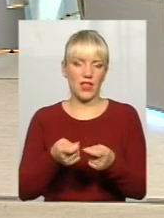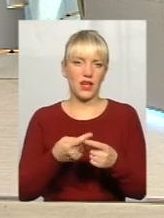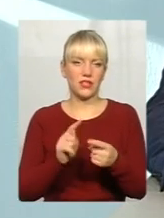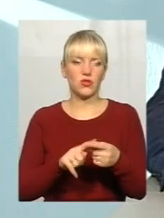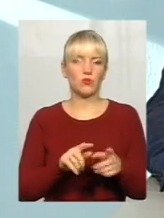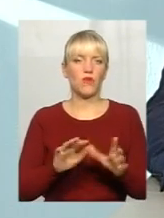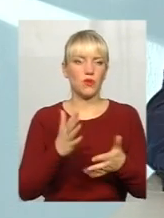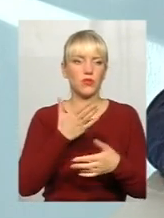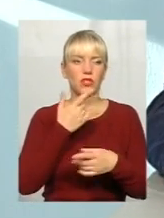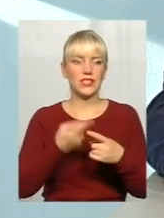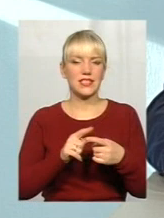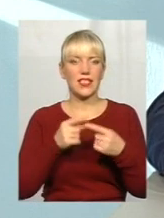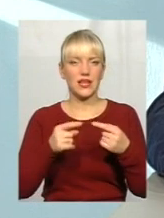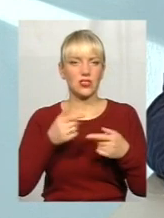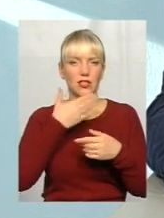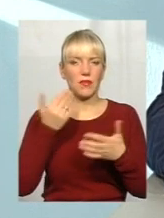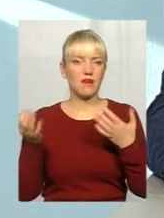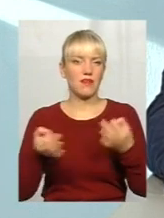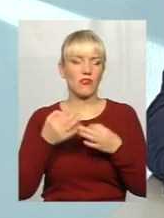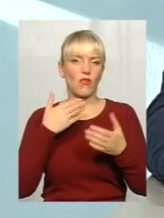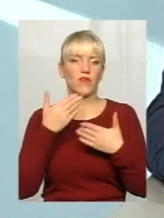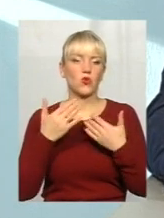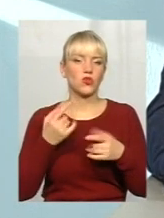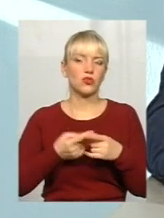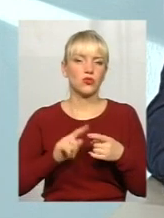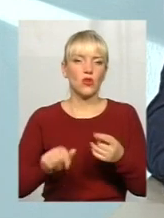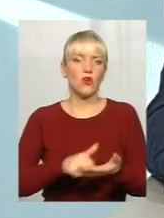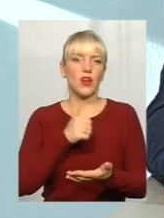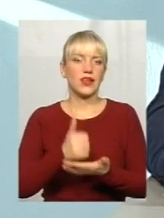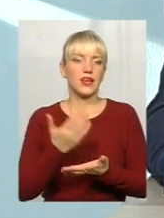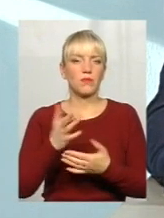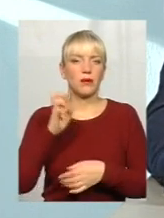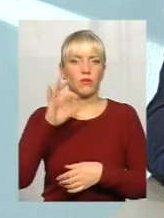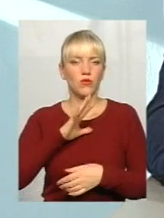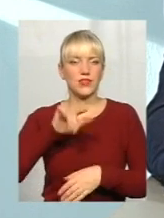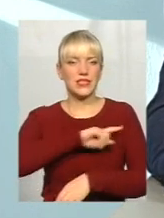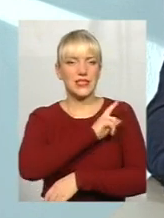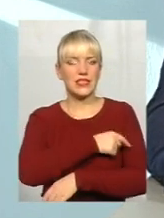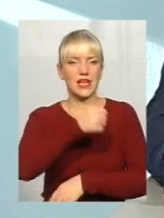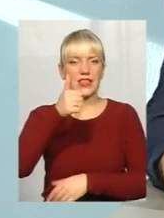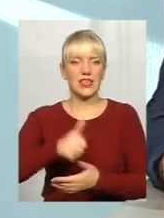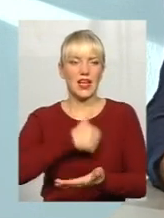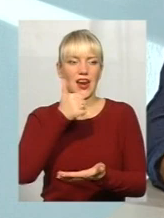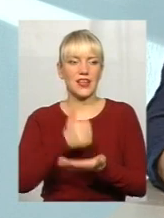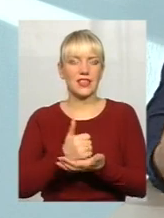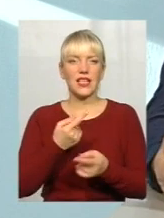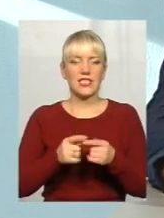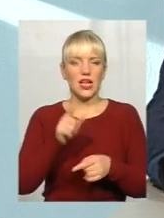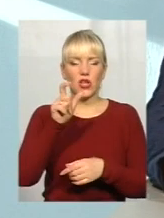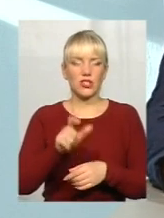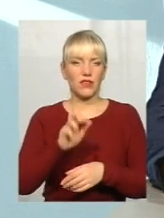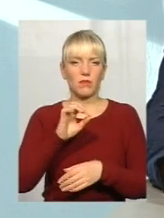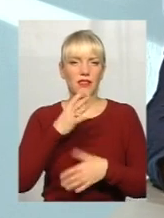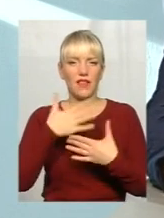оці речі не мають ніякого відношення до лідерства. Якщо би це був сильний лідер, він сьогодні би свої рейтинги не втрачав. Я про